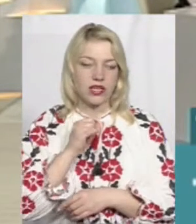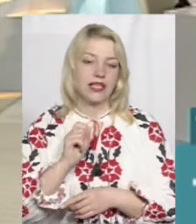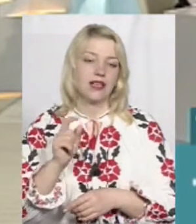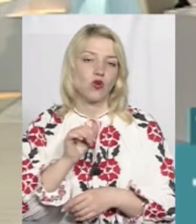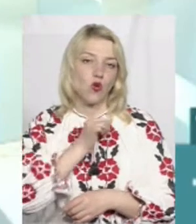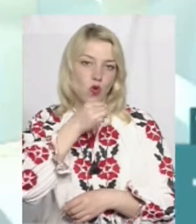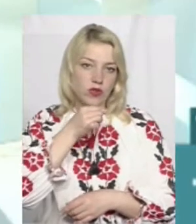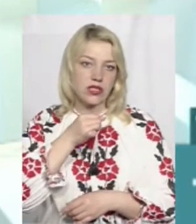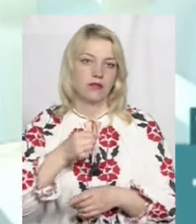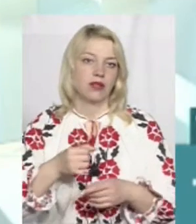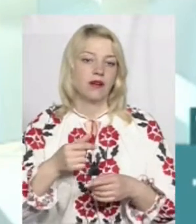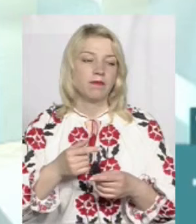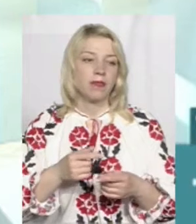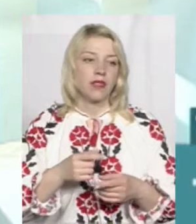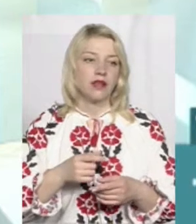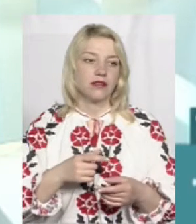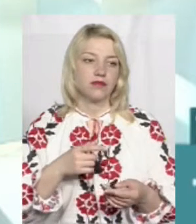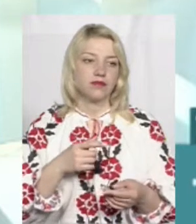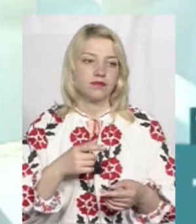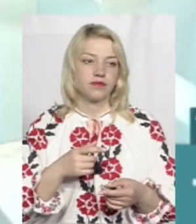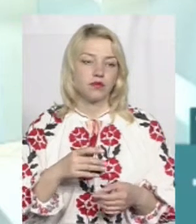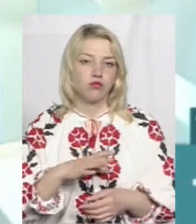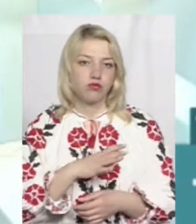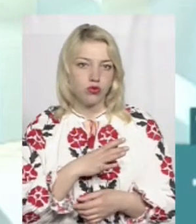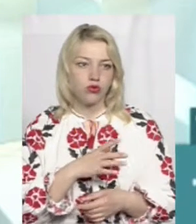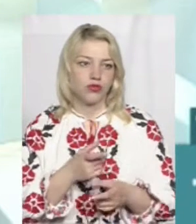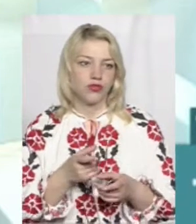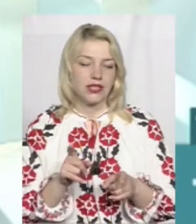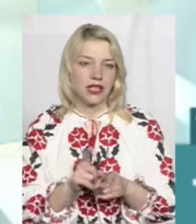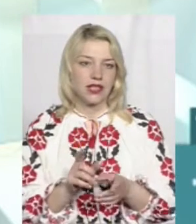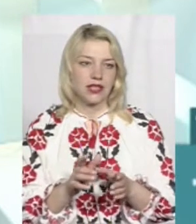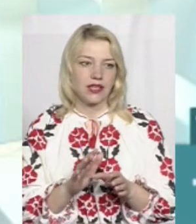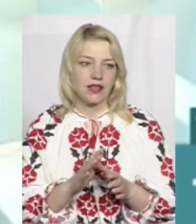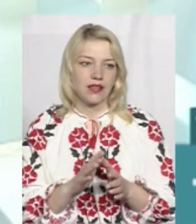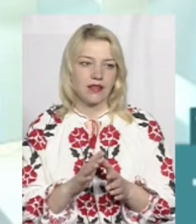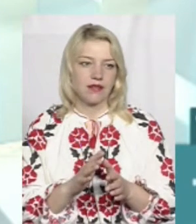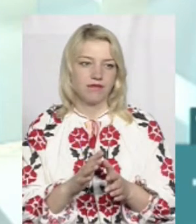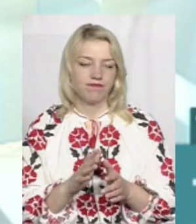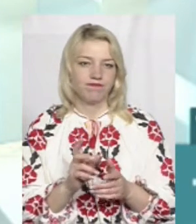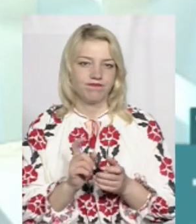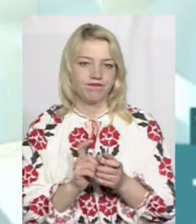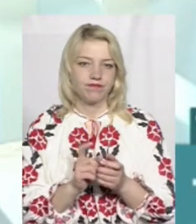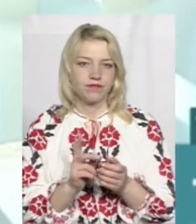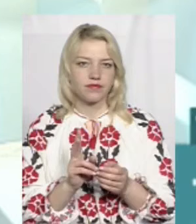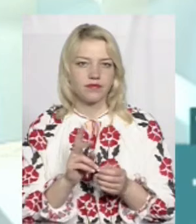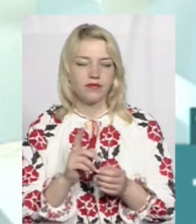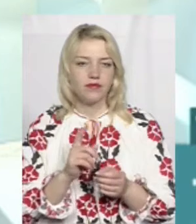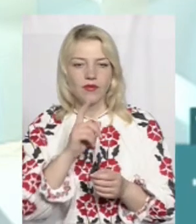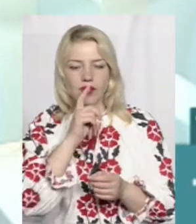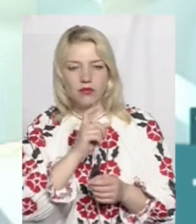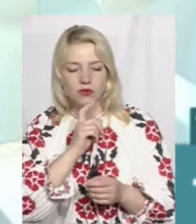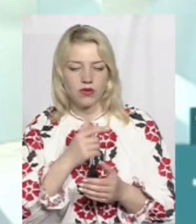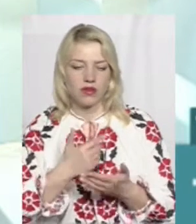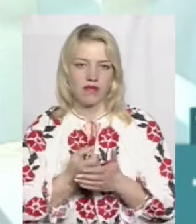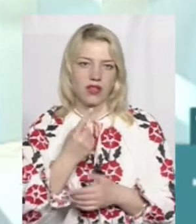дорослими, з приводу вакцинації, було найбільше якихось таких терття, тому що виникали